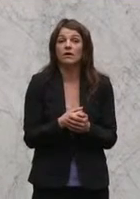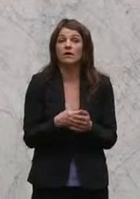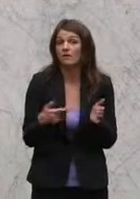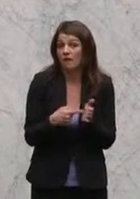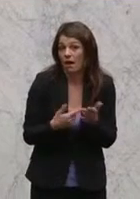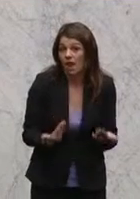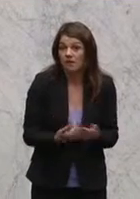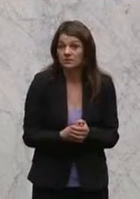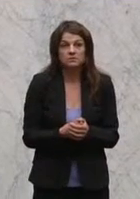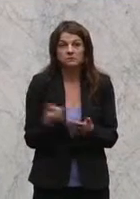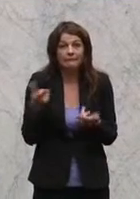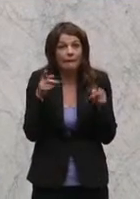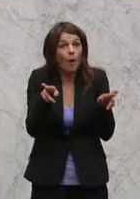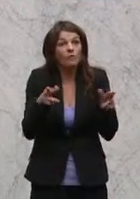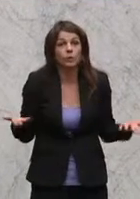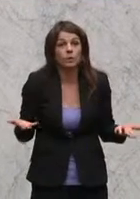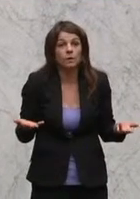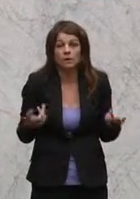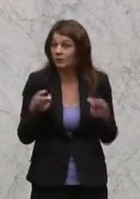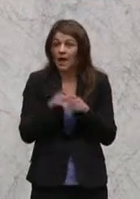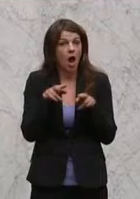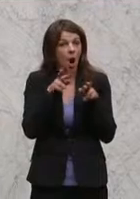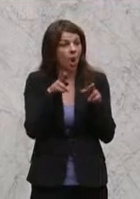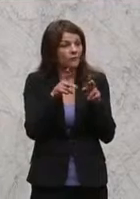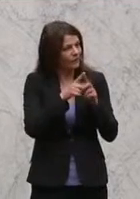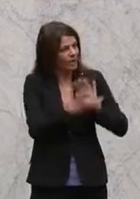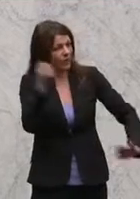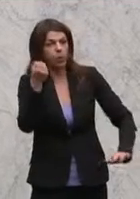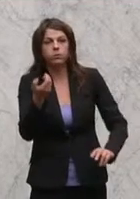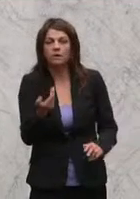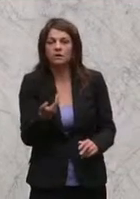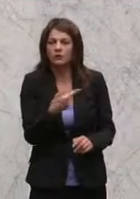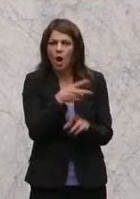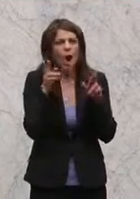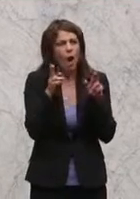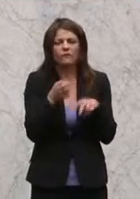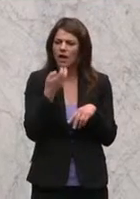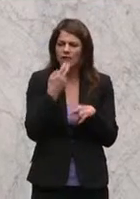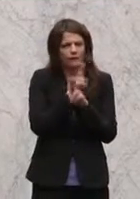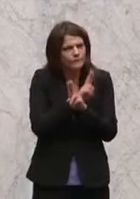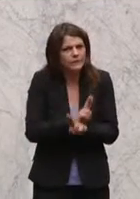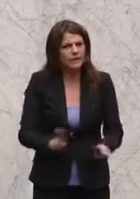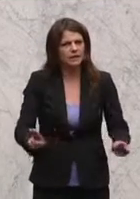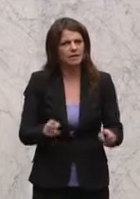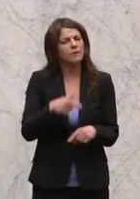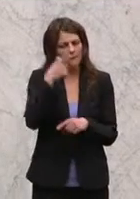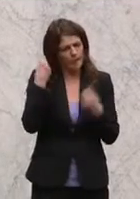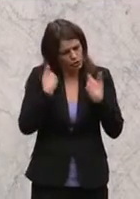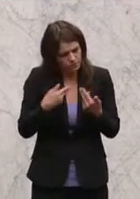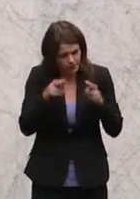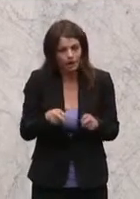sie keine Hoffnung haben. Man hat ihnen die Hoffnung weggenommen für ein menschenwürdiges, für ein friedliches Zusammenleben.